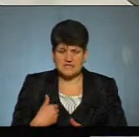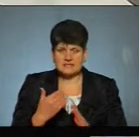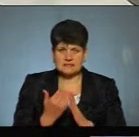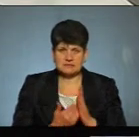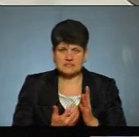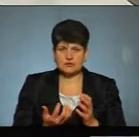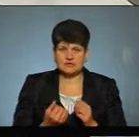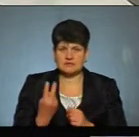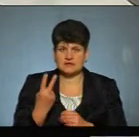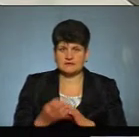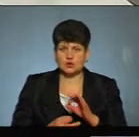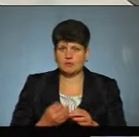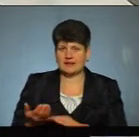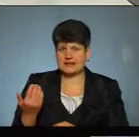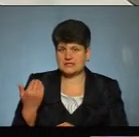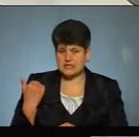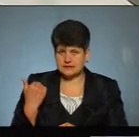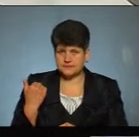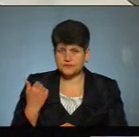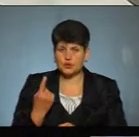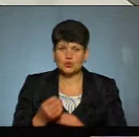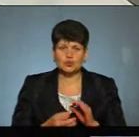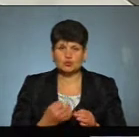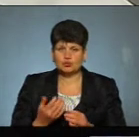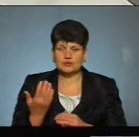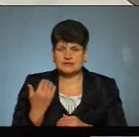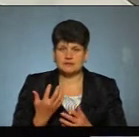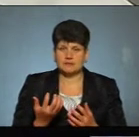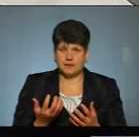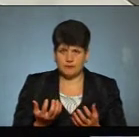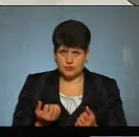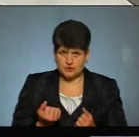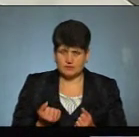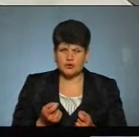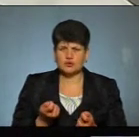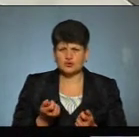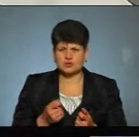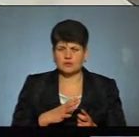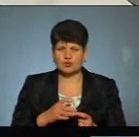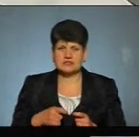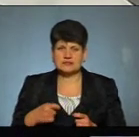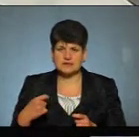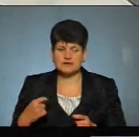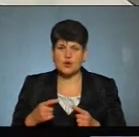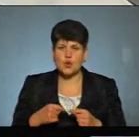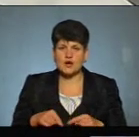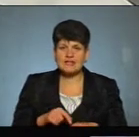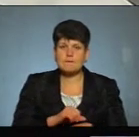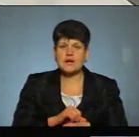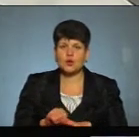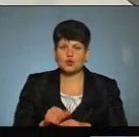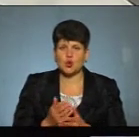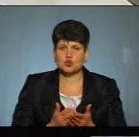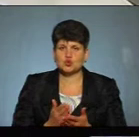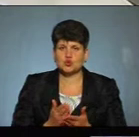отримали лише дві доби назад. Добу назад ми отримали, трошки була затримка від органів прикордонної служби,